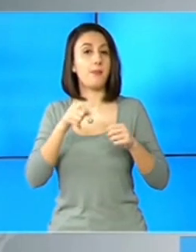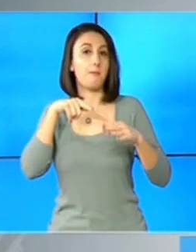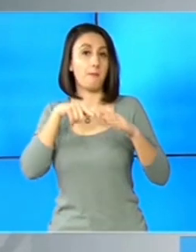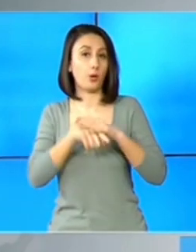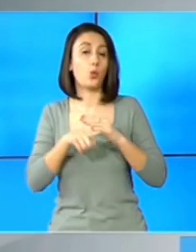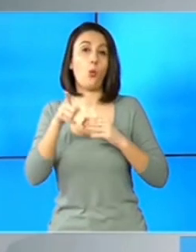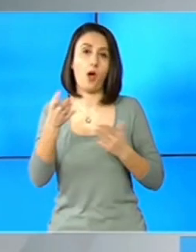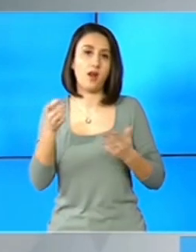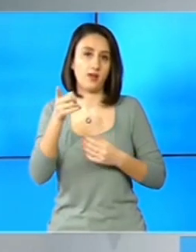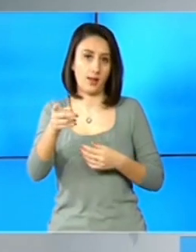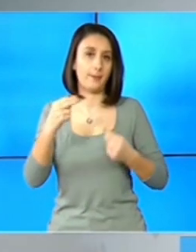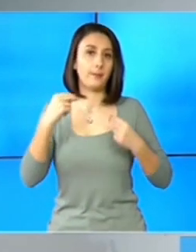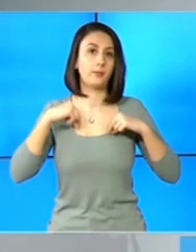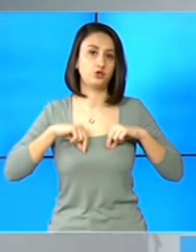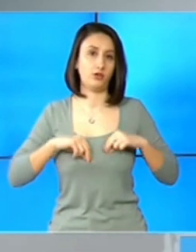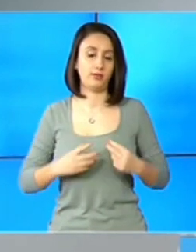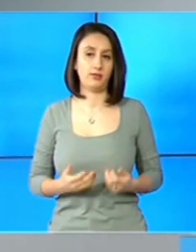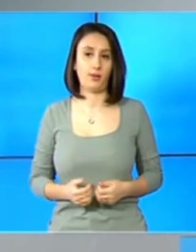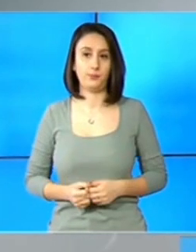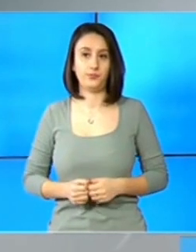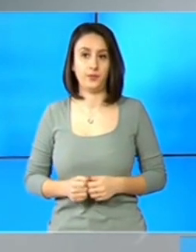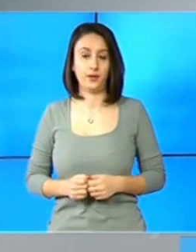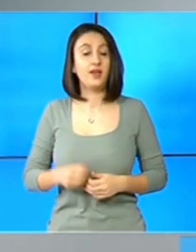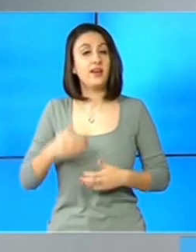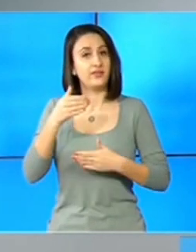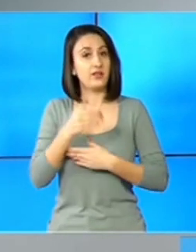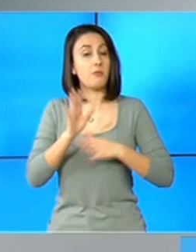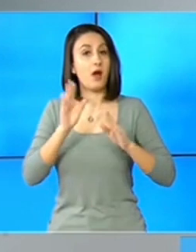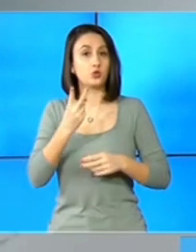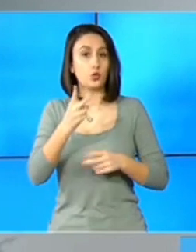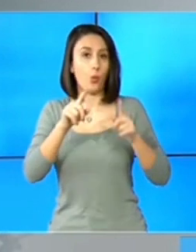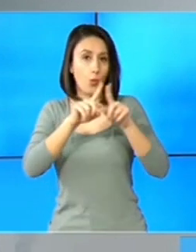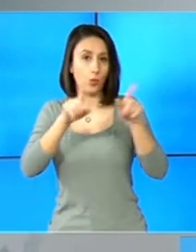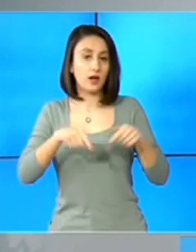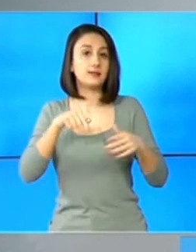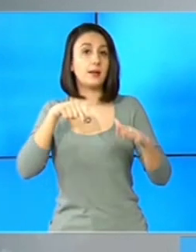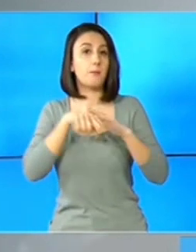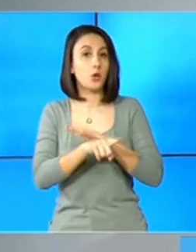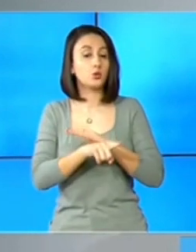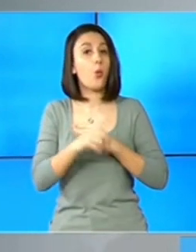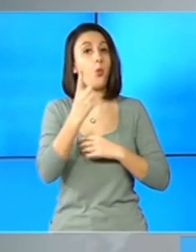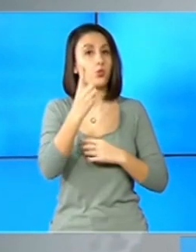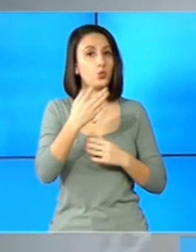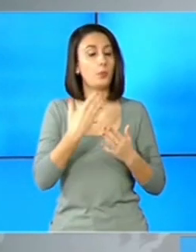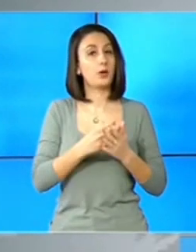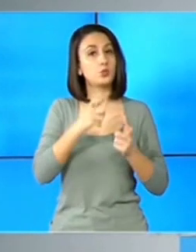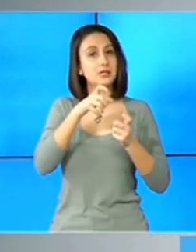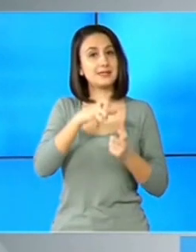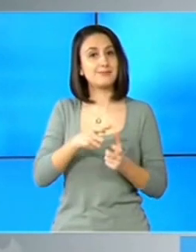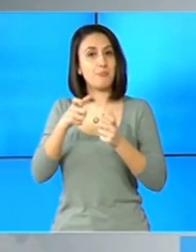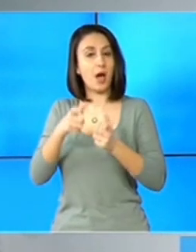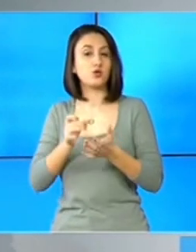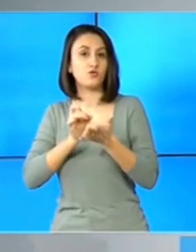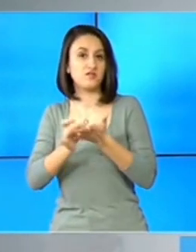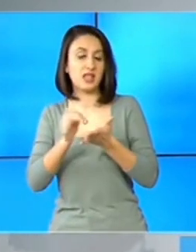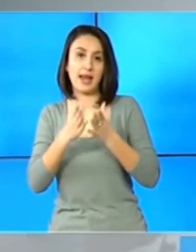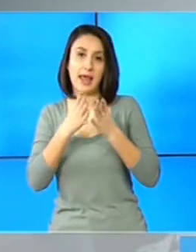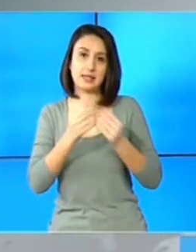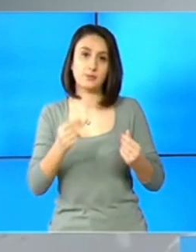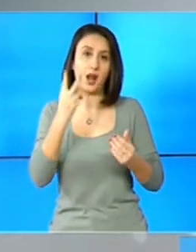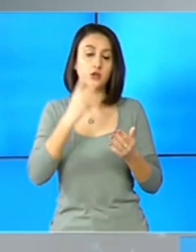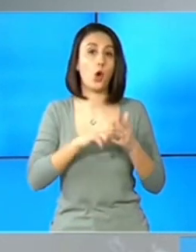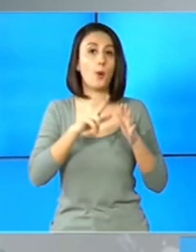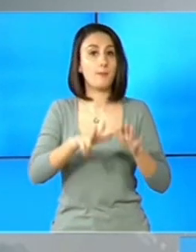cărui președinte este domnul Ion Rădoi. Sindomet a avut două contracte cu Metrorex, unul pentru spațiile comerciale, expirat în